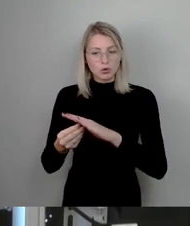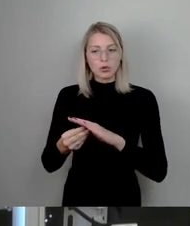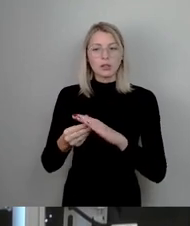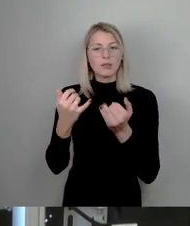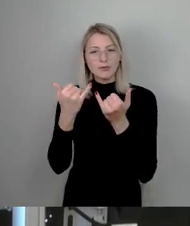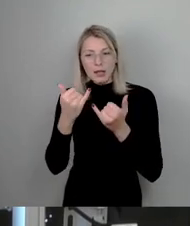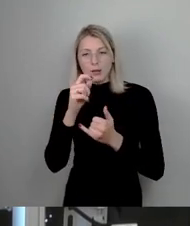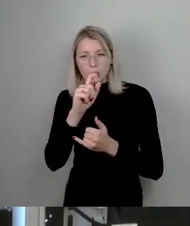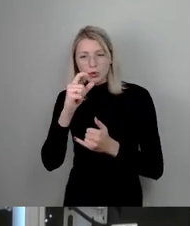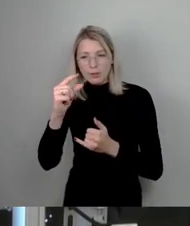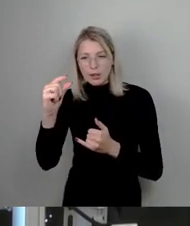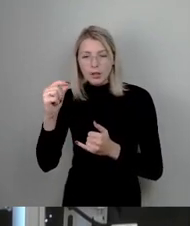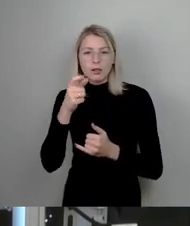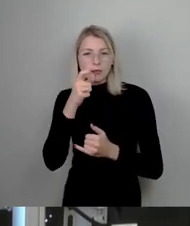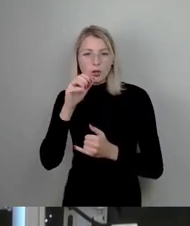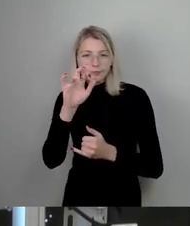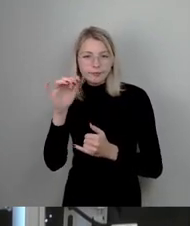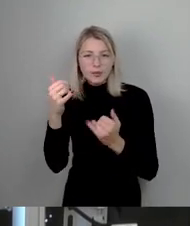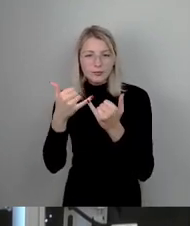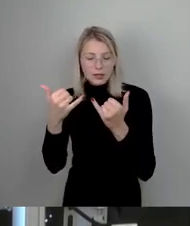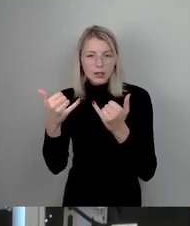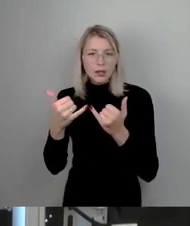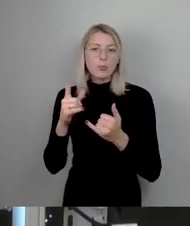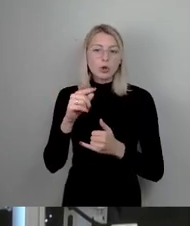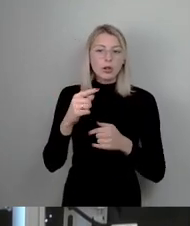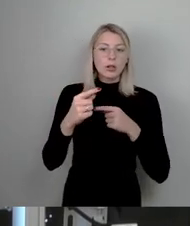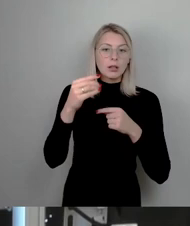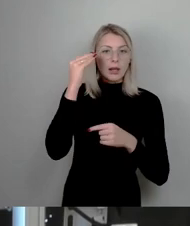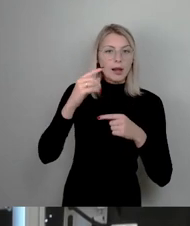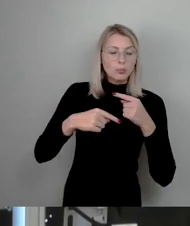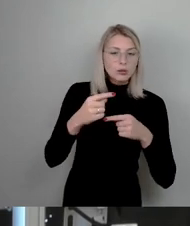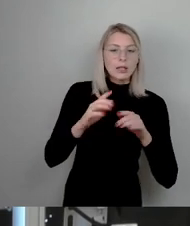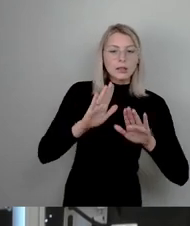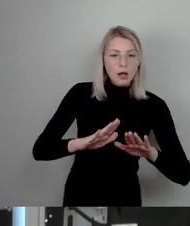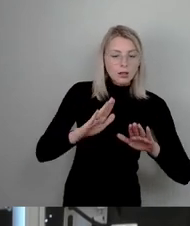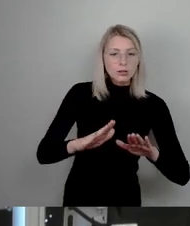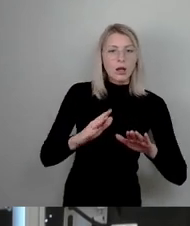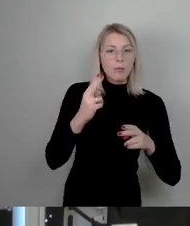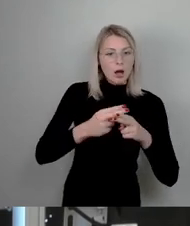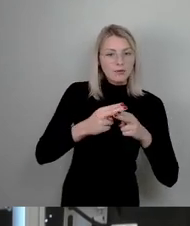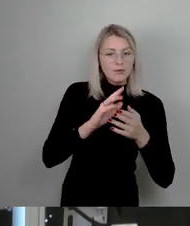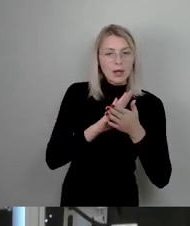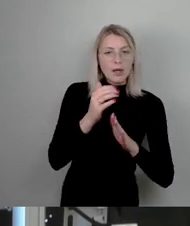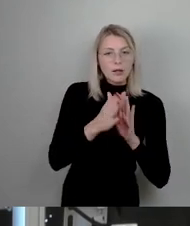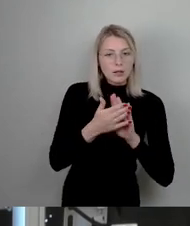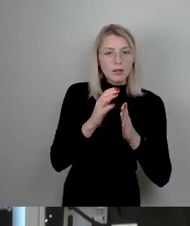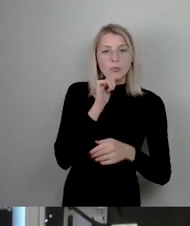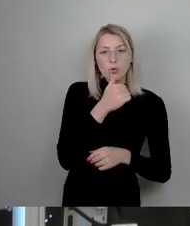Wörter durch verlangsamte Arbeitsprozesse im handwerklichen Beruf, im Druckprozess.